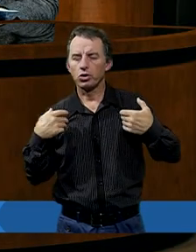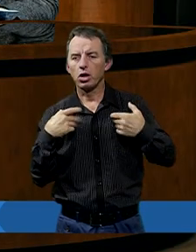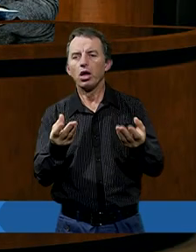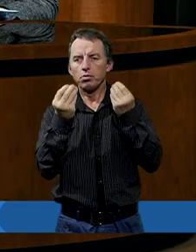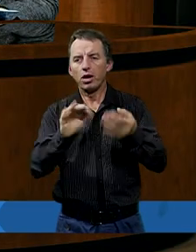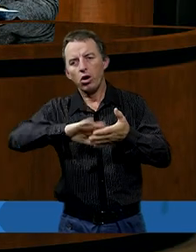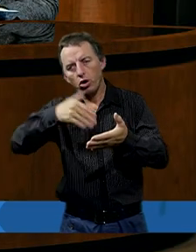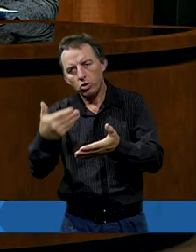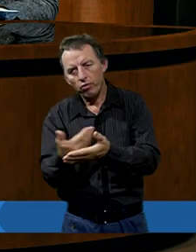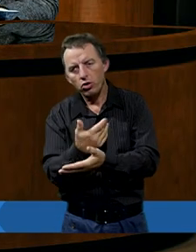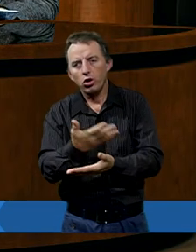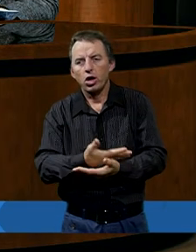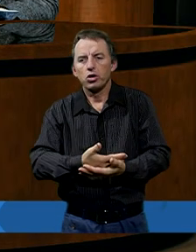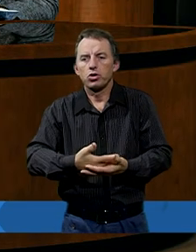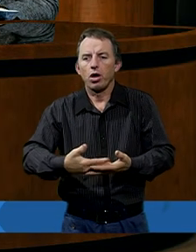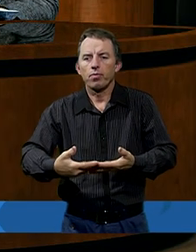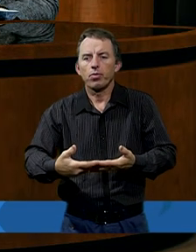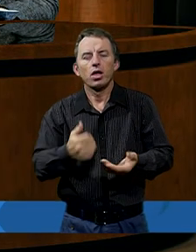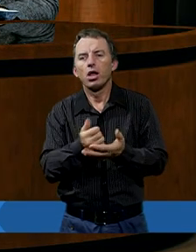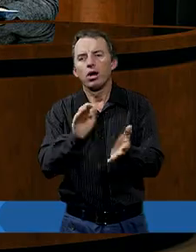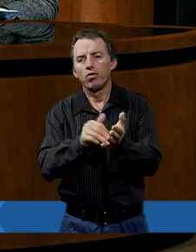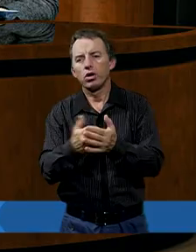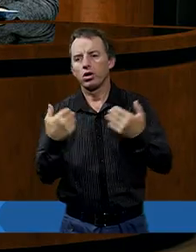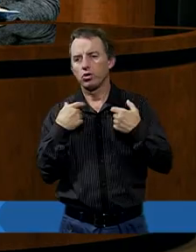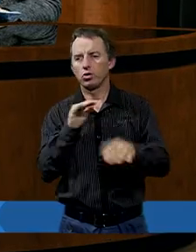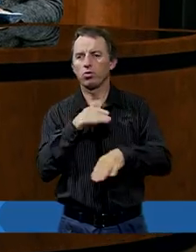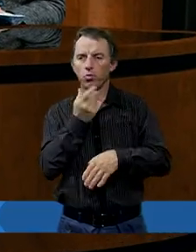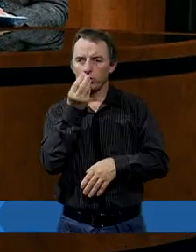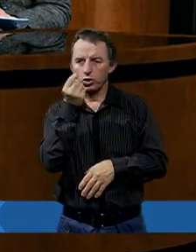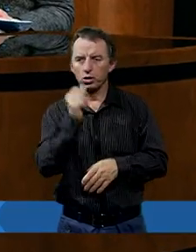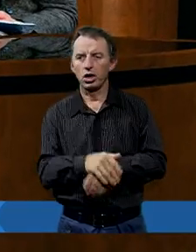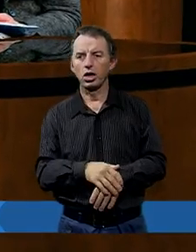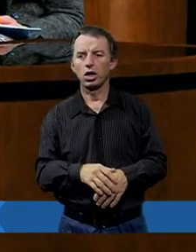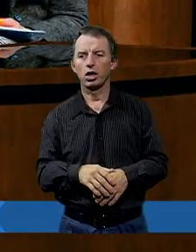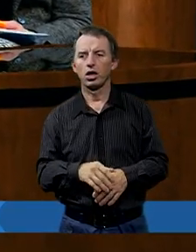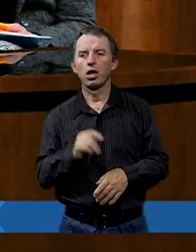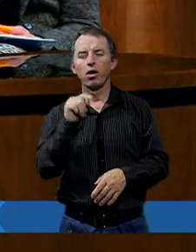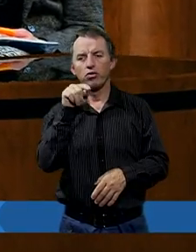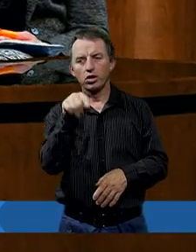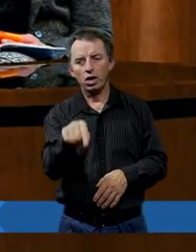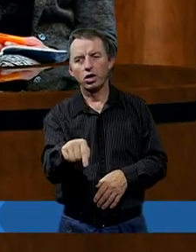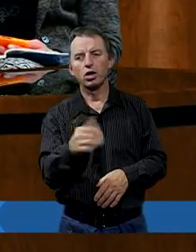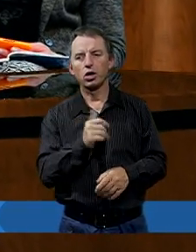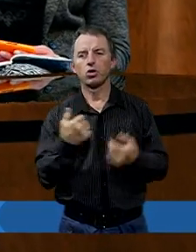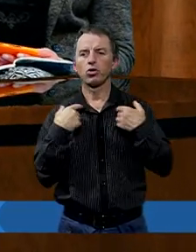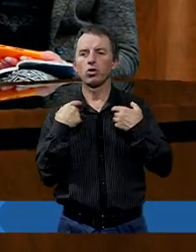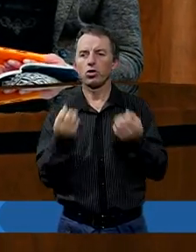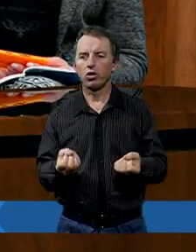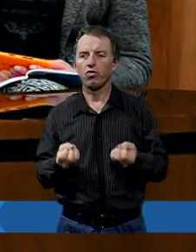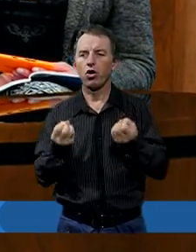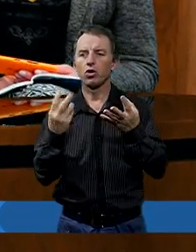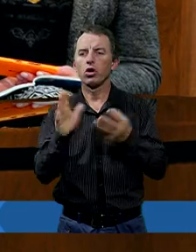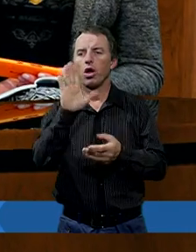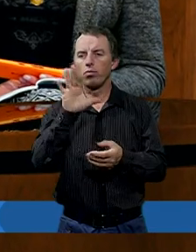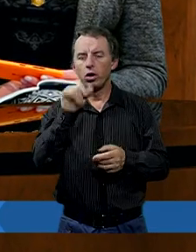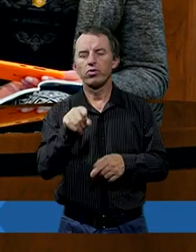wspaniałej, odnowionej ziemi. Mnie to niezwykle pociesza. No tak, tym z tym, trzeba być ostrożnym, bo